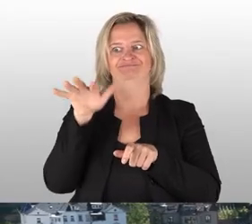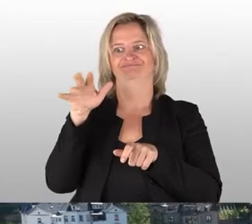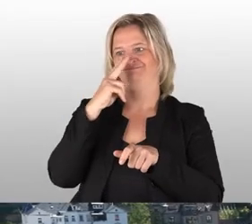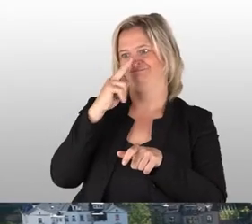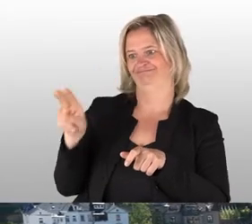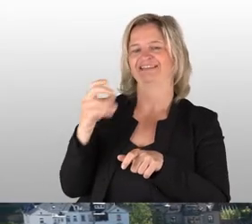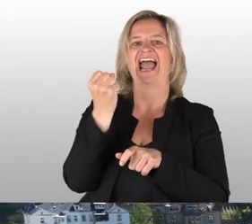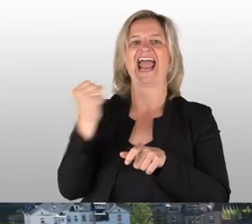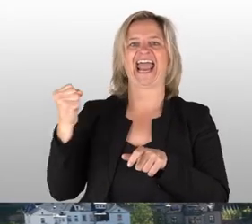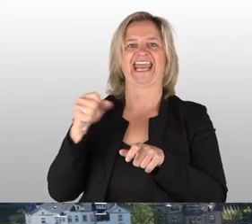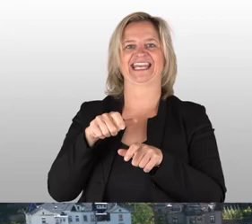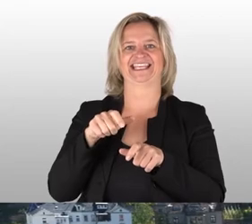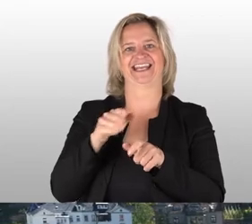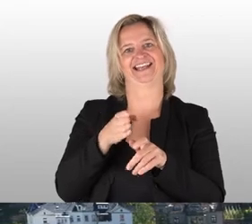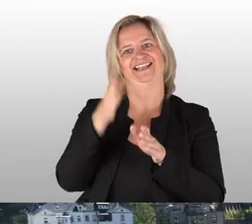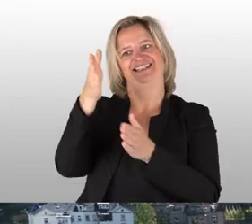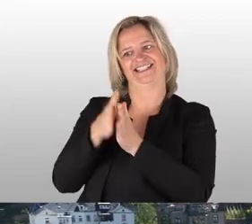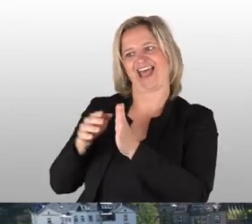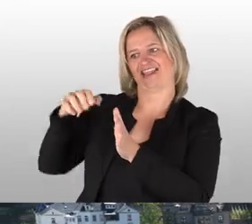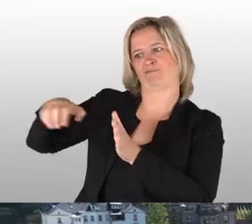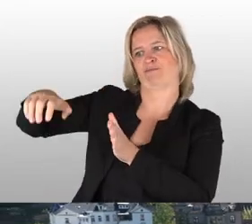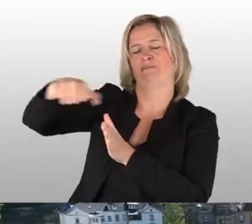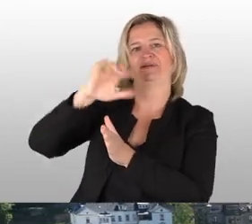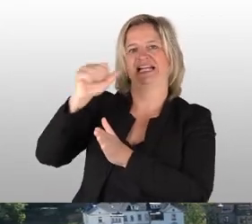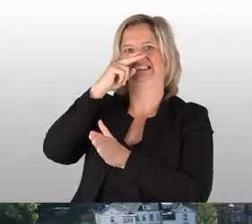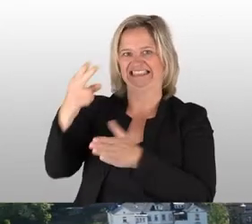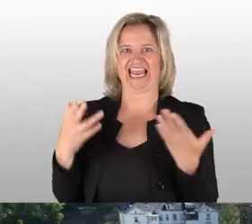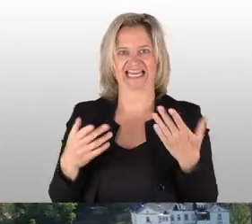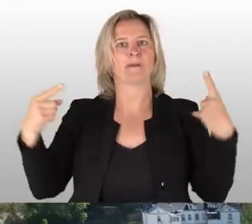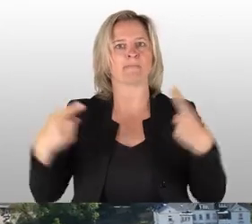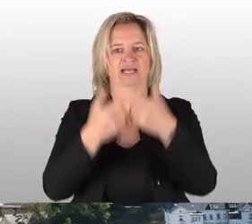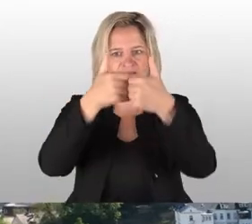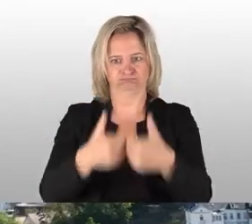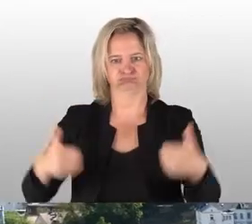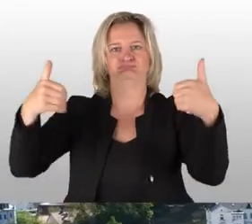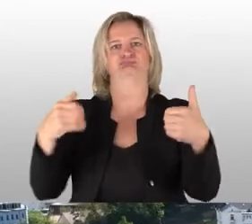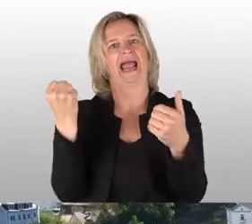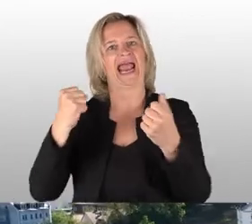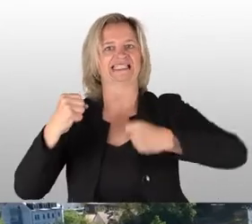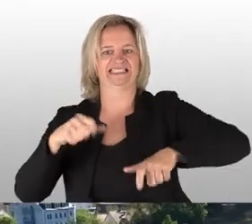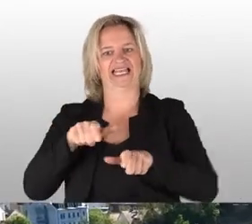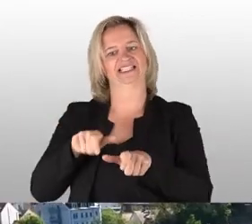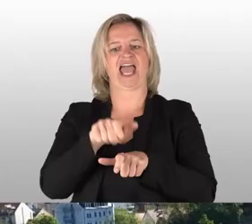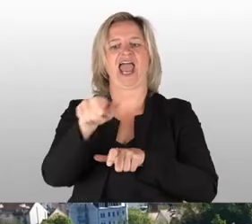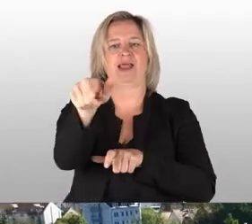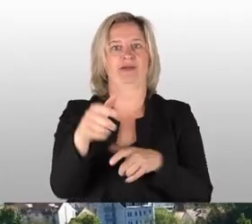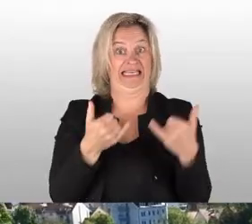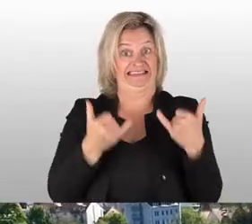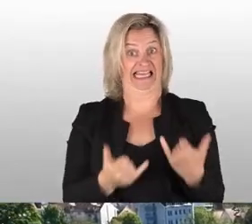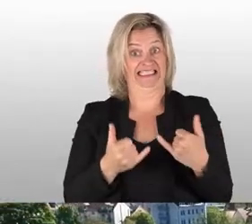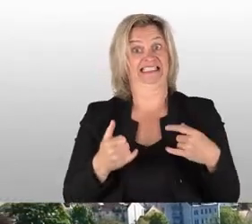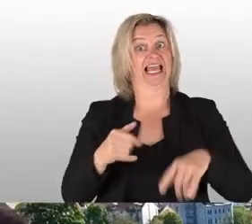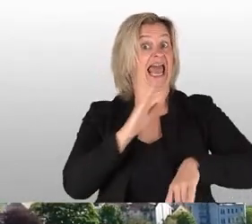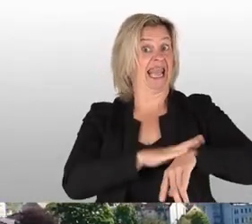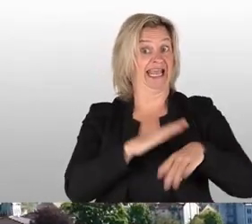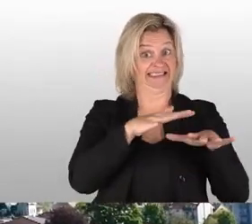und auch die rechte Elbseite. Meistens ist ja geteilt durch die Elbe. Und wenn man jetzt vergleicht, die linke Elbseite, auf der wir